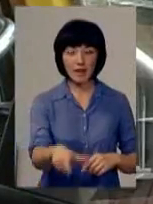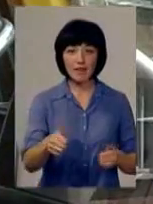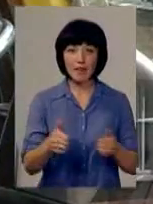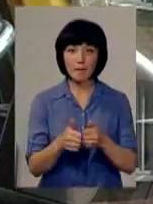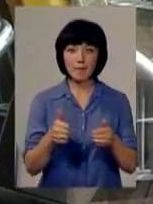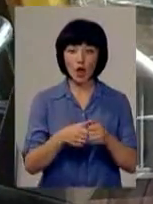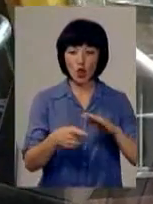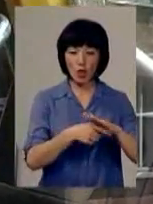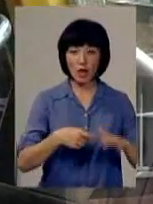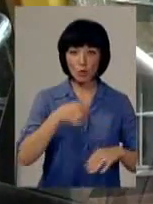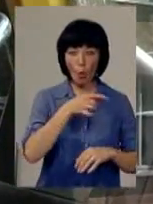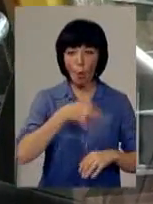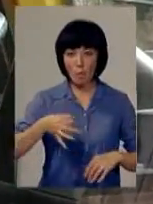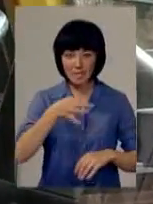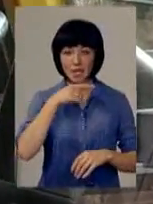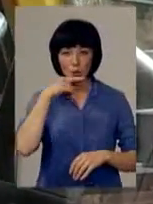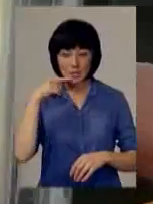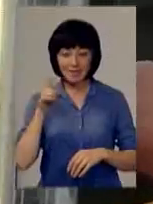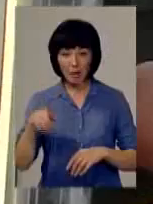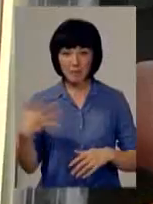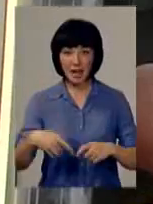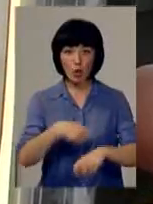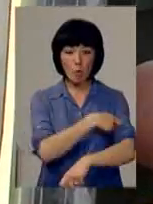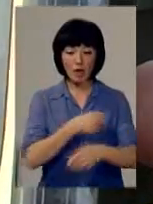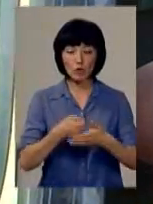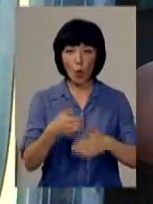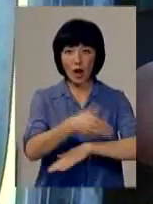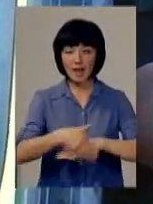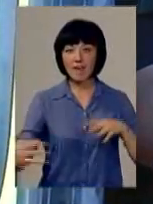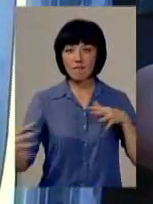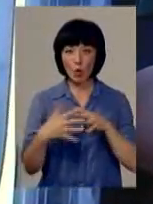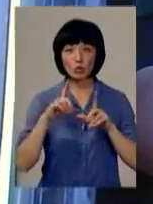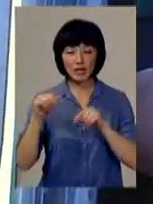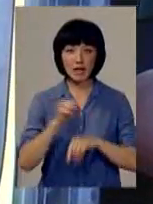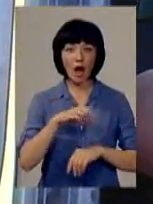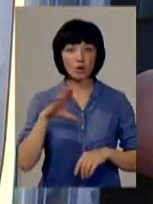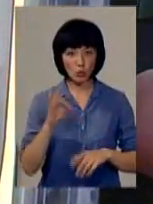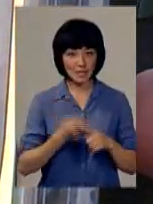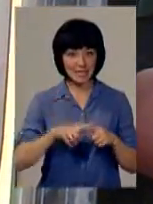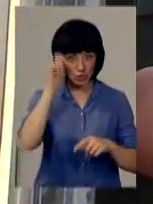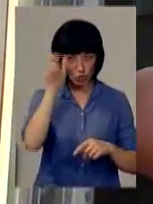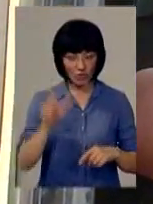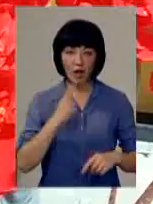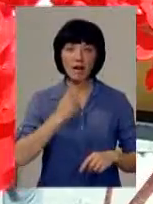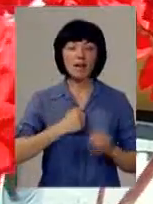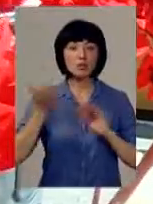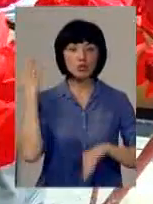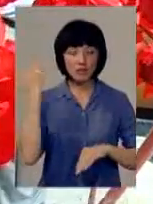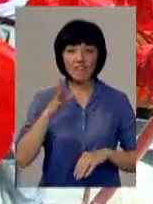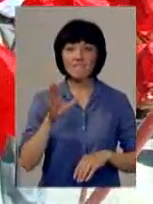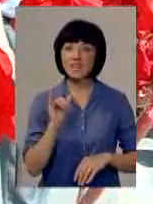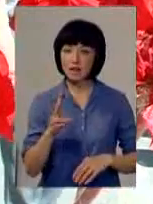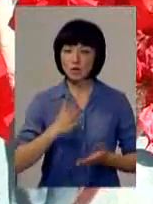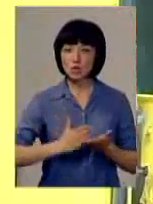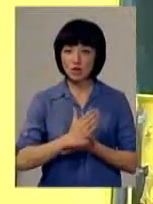Росії. Звідти до лінії фронту 50 кілометрів. Серед тих, хто їде у зону АТО, і Олексій Прокопчук. За радянських часів чоловік